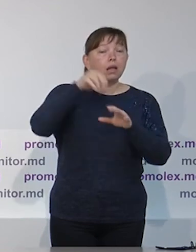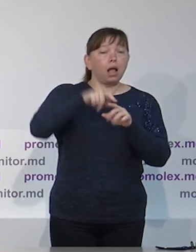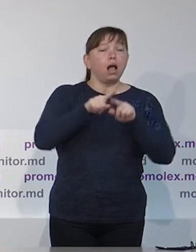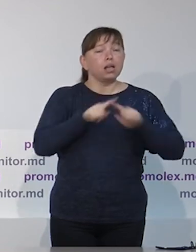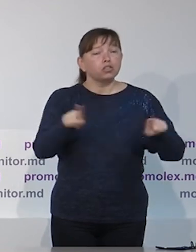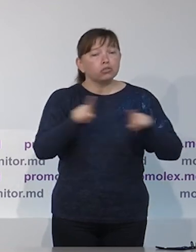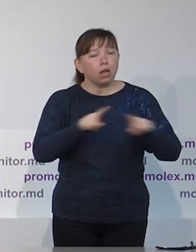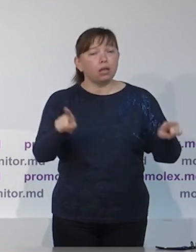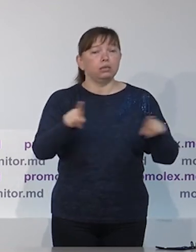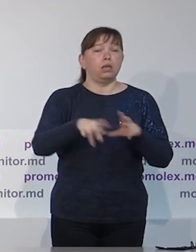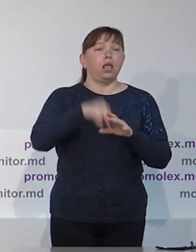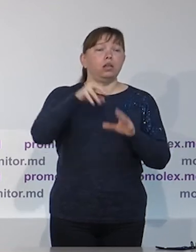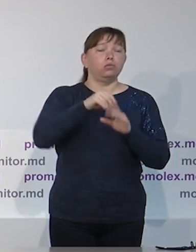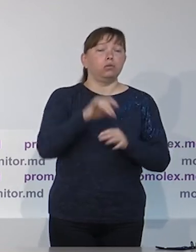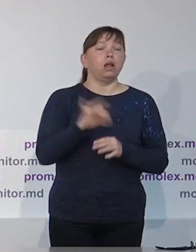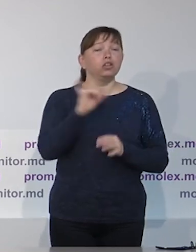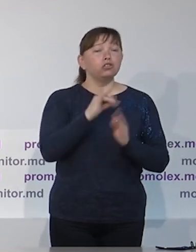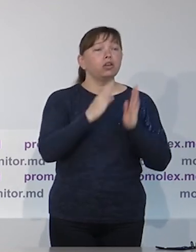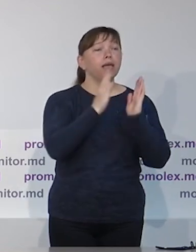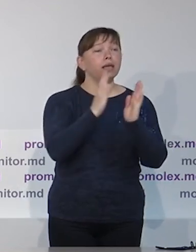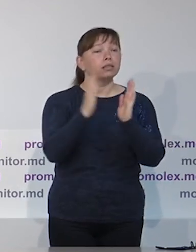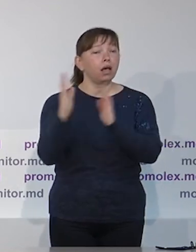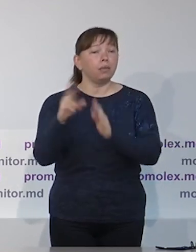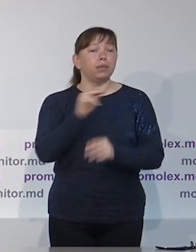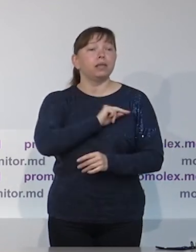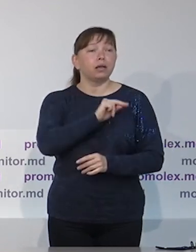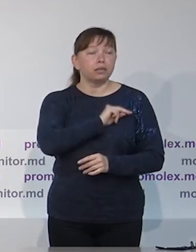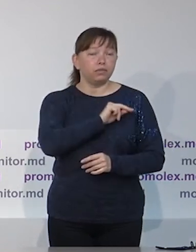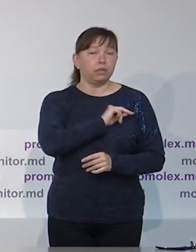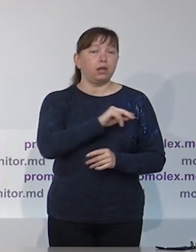то мы на этот раз будем следить за тем, как будут